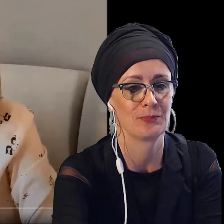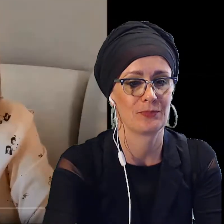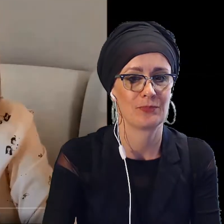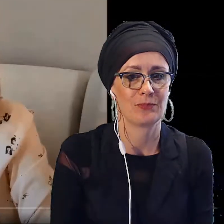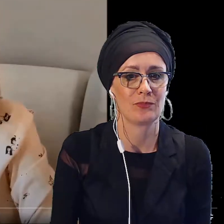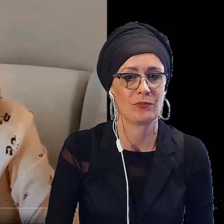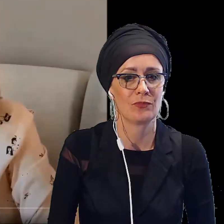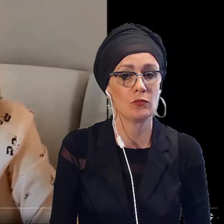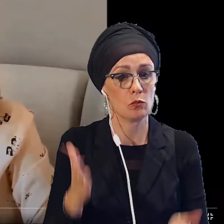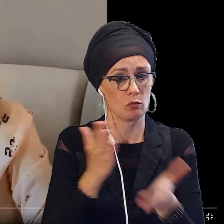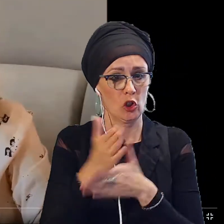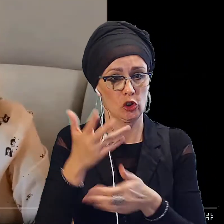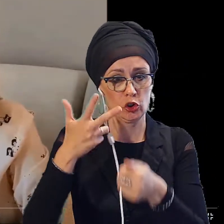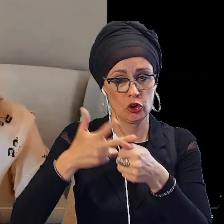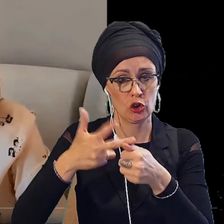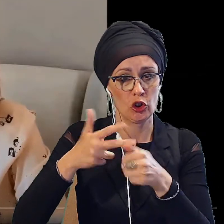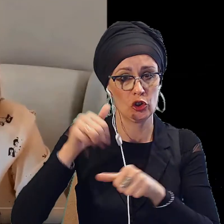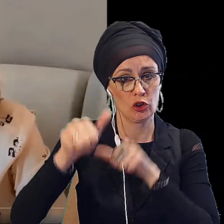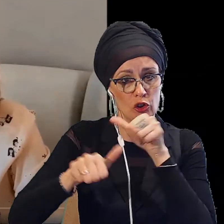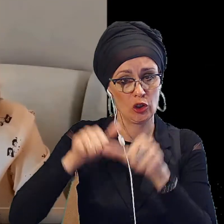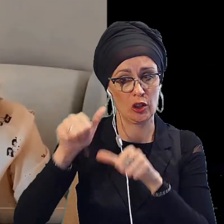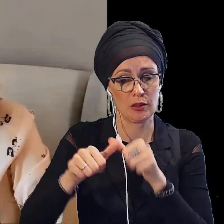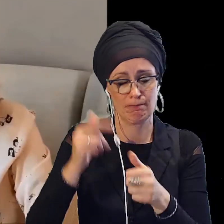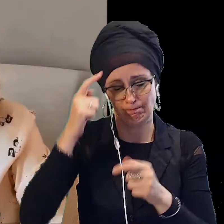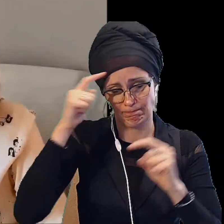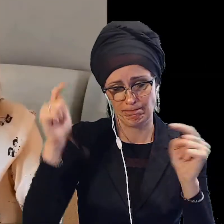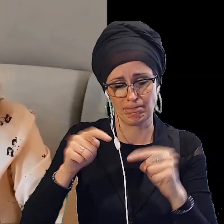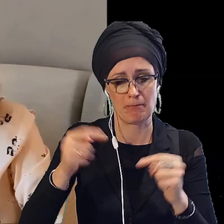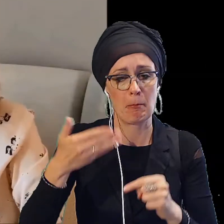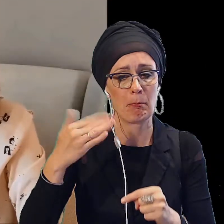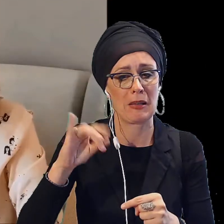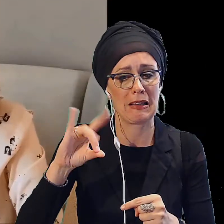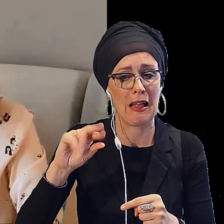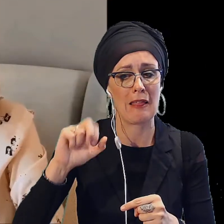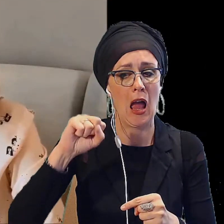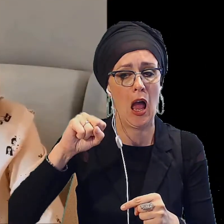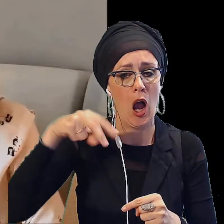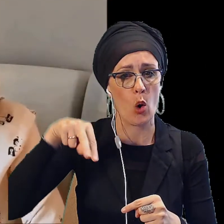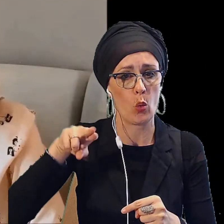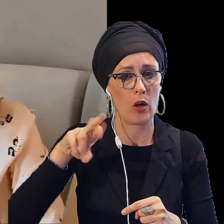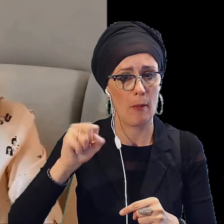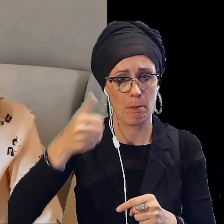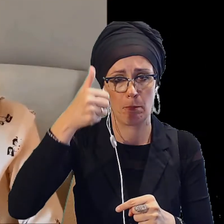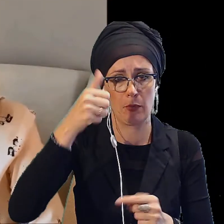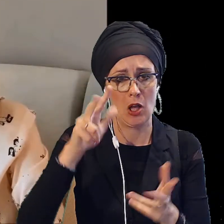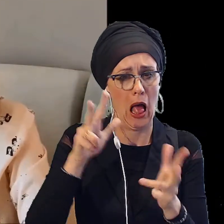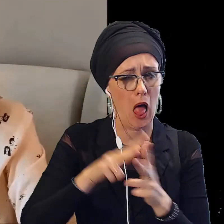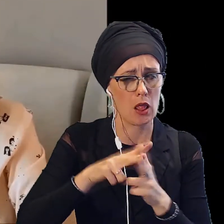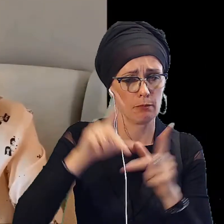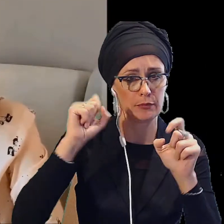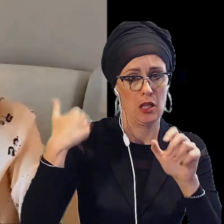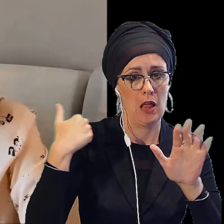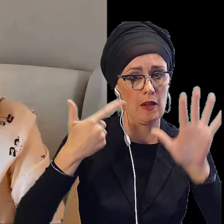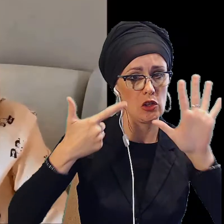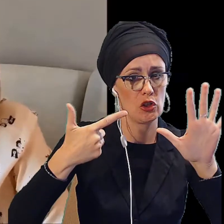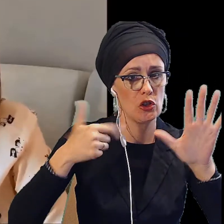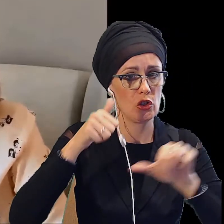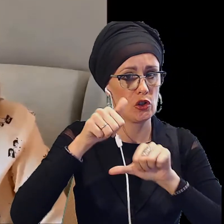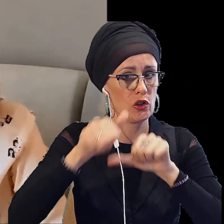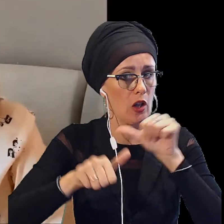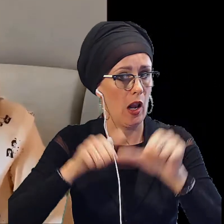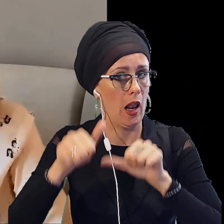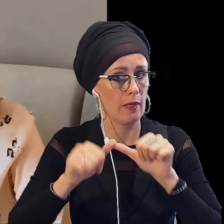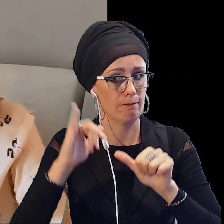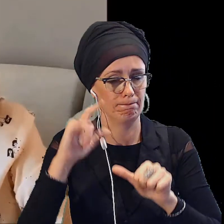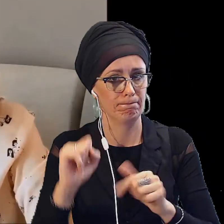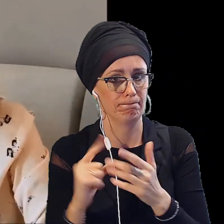Od ponad 30 lat choruję na migrenę z aurą, pierwszy atak migreny miałam w wieku 7 lat. Może wyjaśnię na